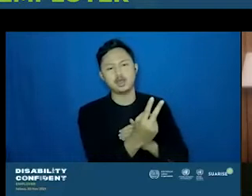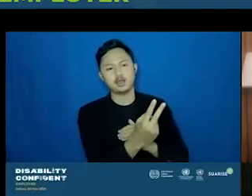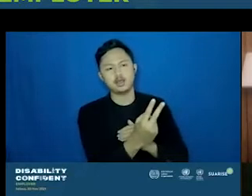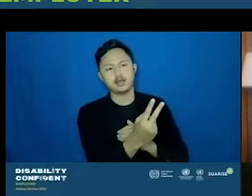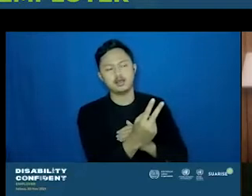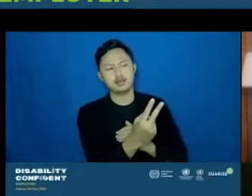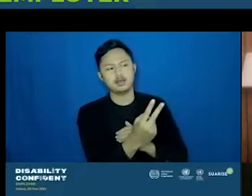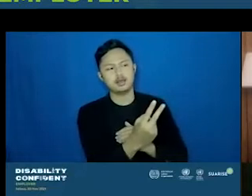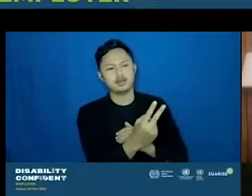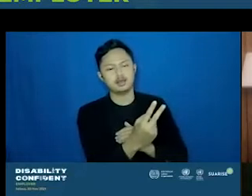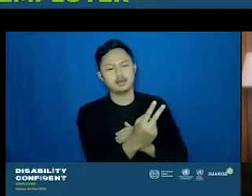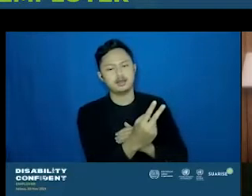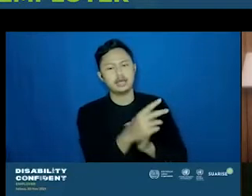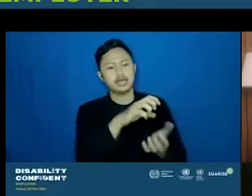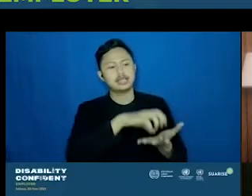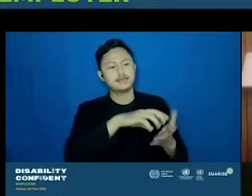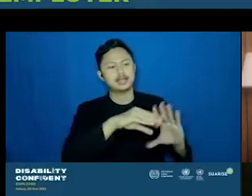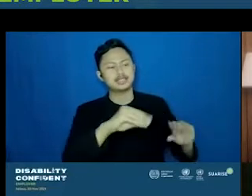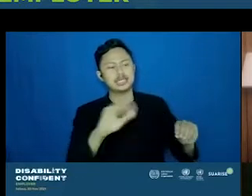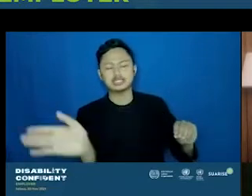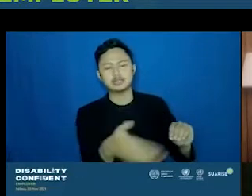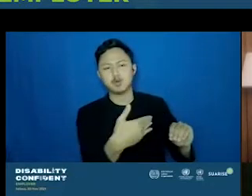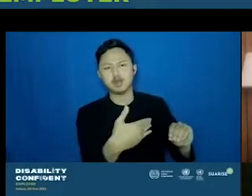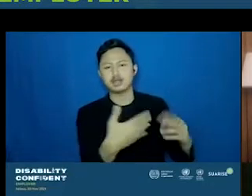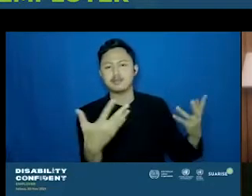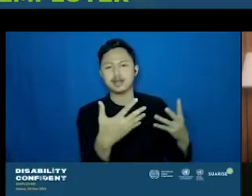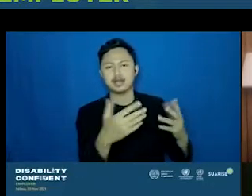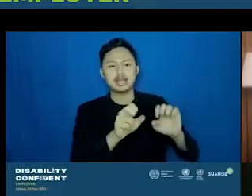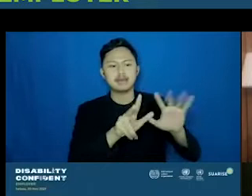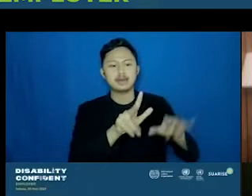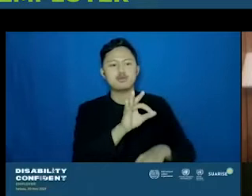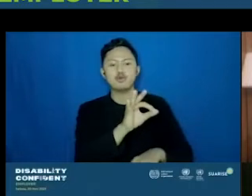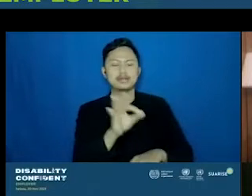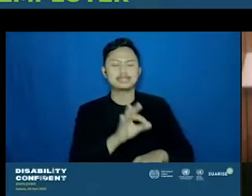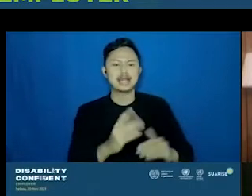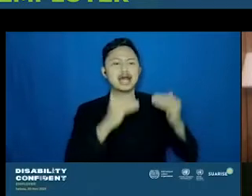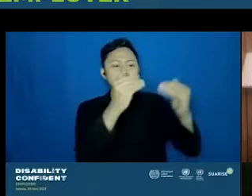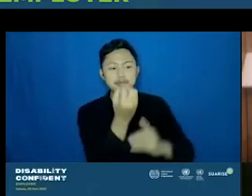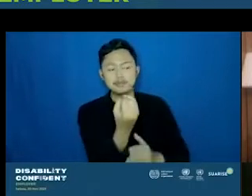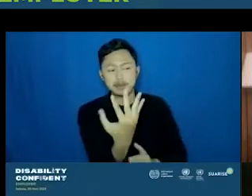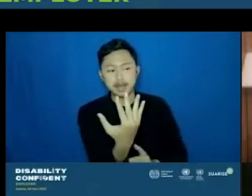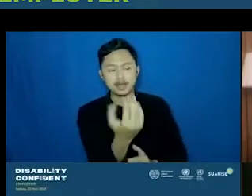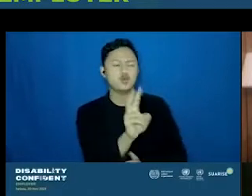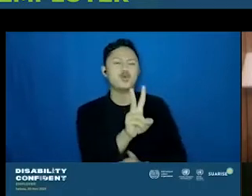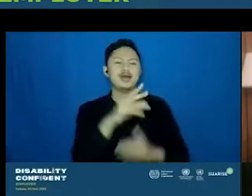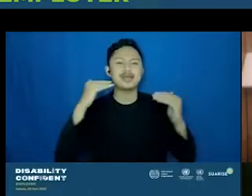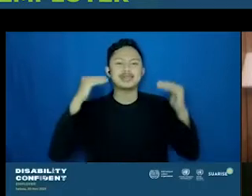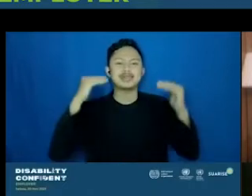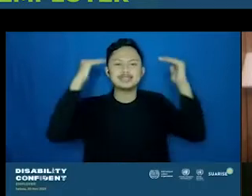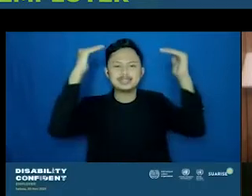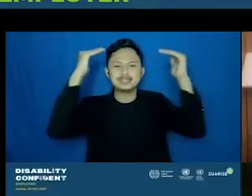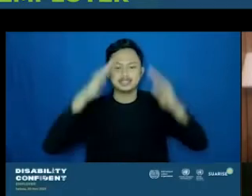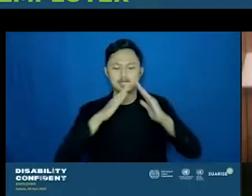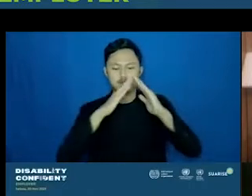tempat kerja seluruh karyawan, bisa dibilang 80% karyawan gitu ya, itu ada di lantai dua, lantai atas. Naik satu